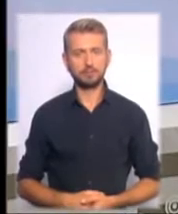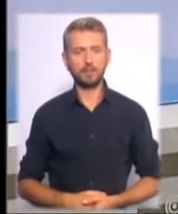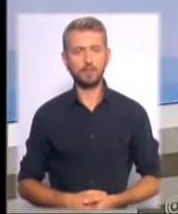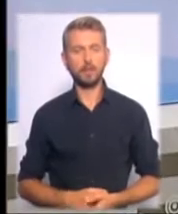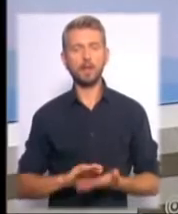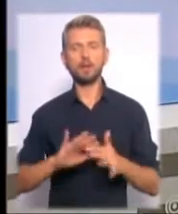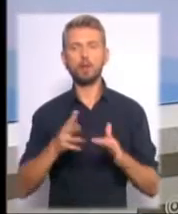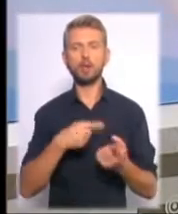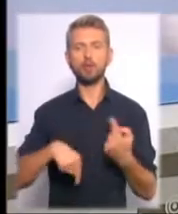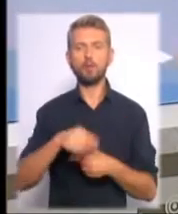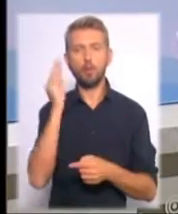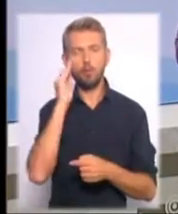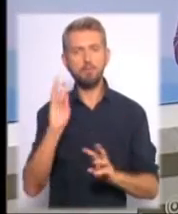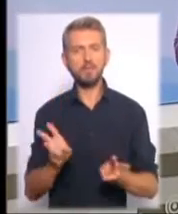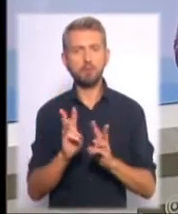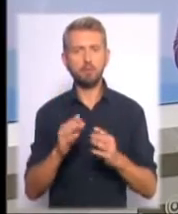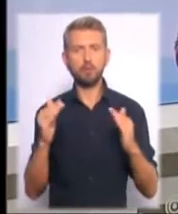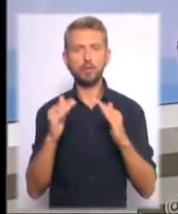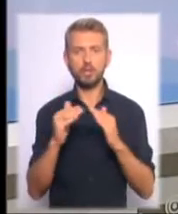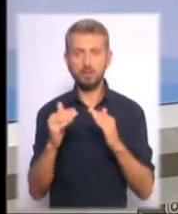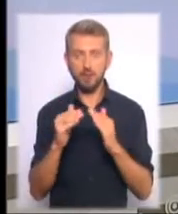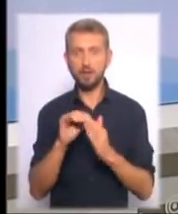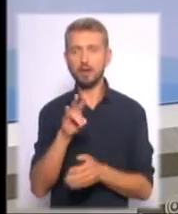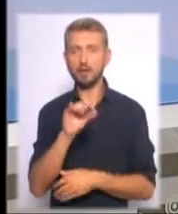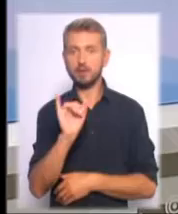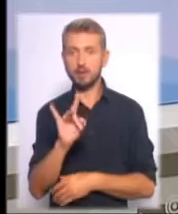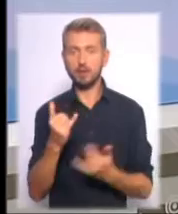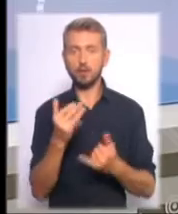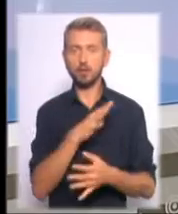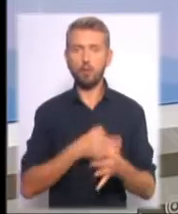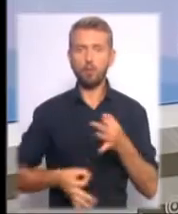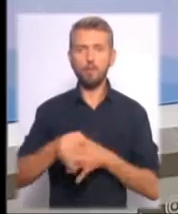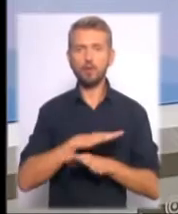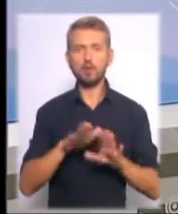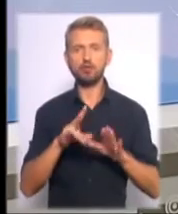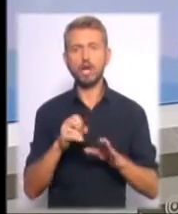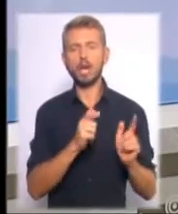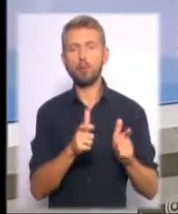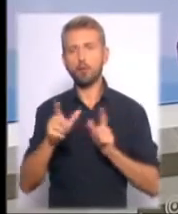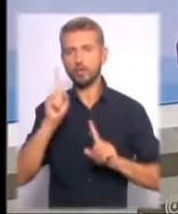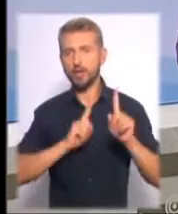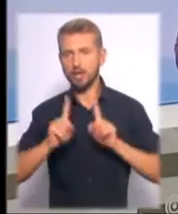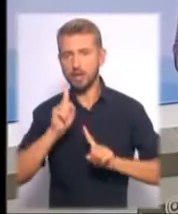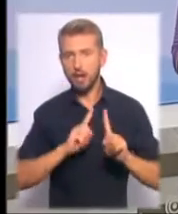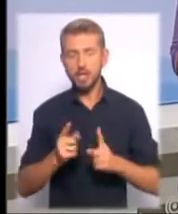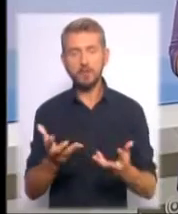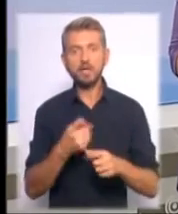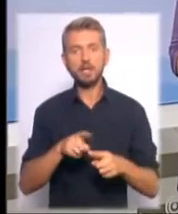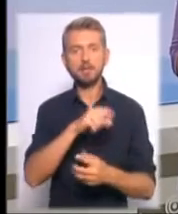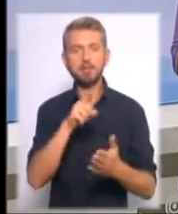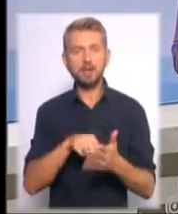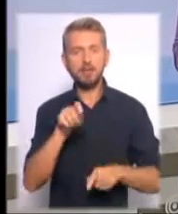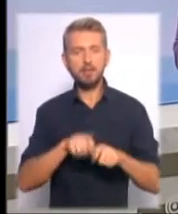Ситуацію довкола підпалу будівлі новинного продакшену «Інтера» сьогодні обговорювали не лише на погоджувальній раді. Взяти це питання на